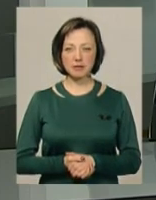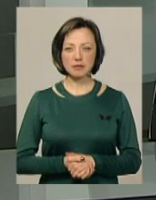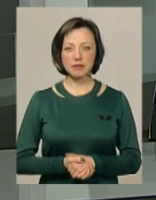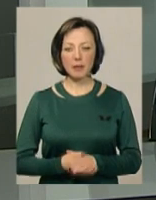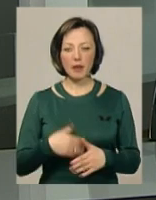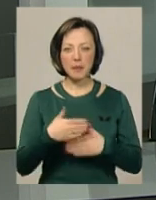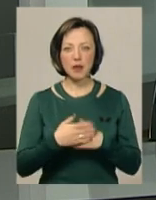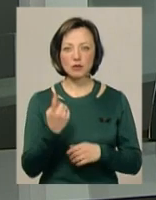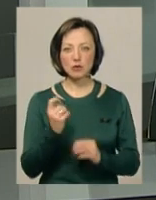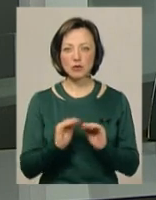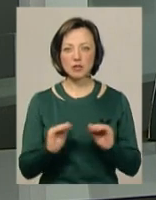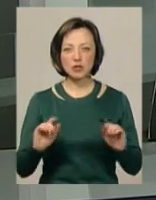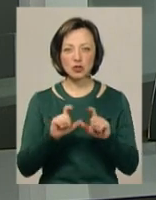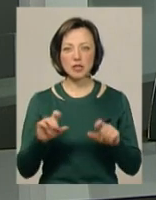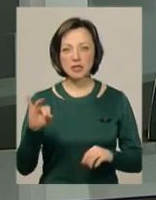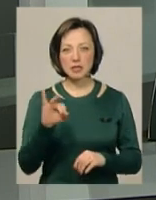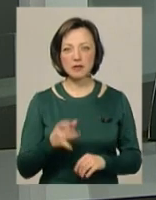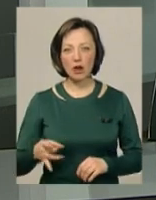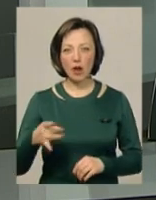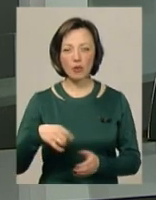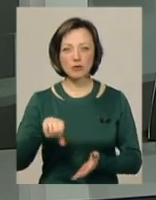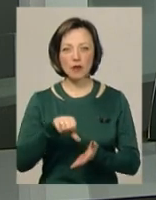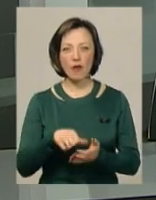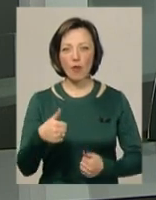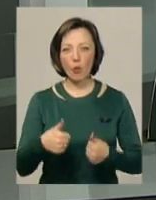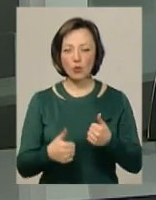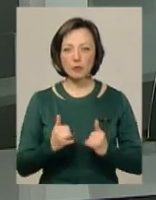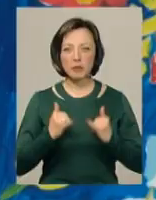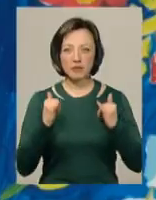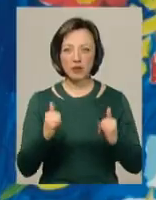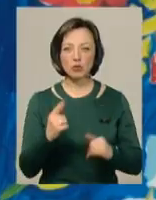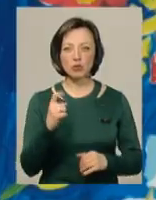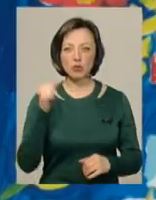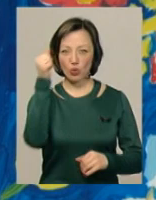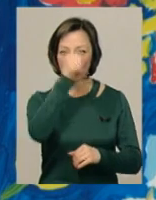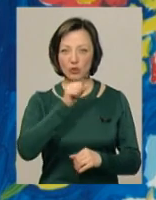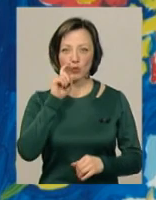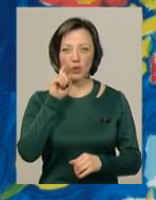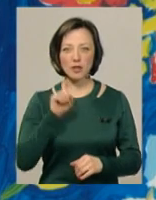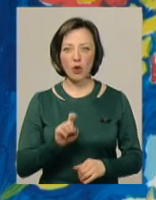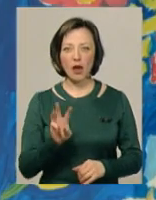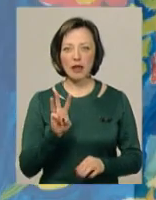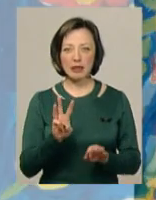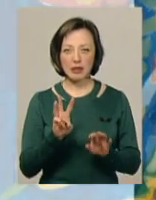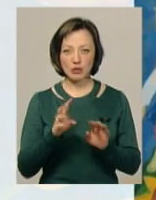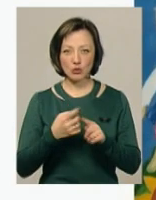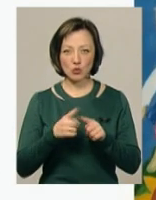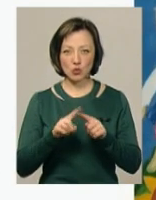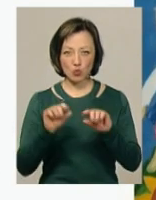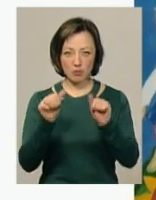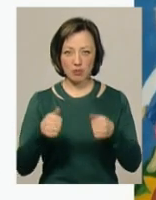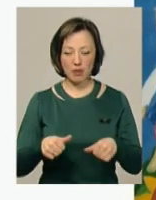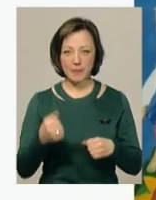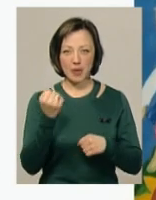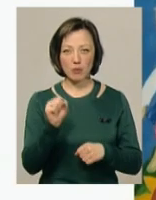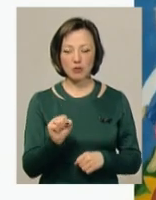Майже 100 учнів шкіл із Яславського району взяли участь у конкурсі, присвяченому 100-річчю українського тризуба. Переможців визначали у